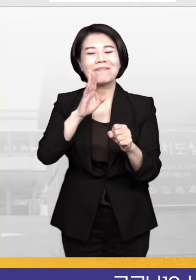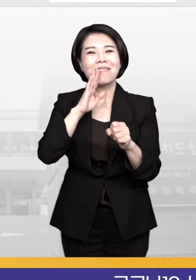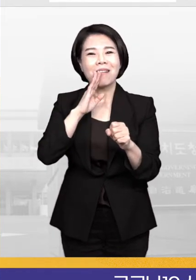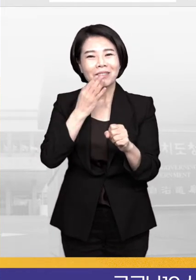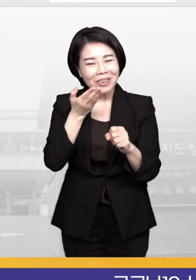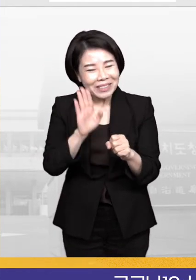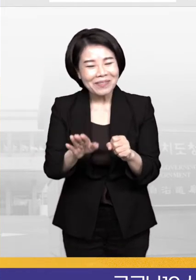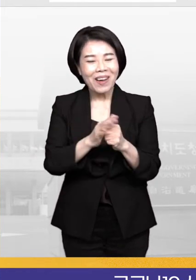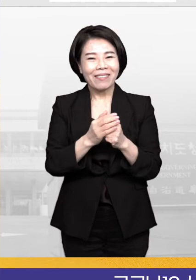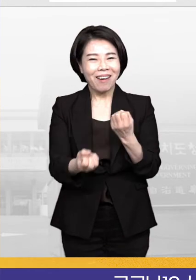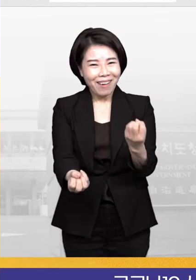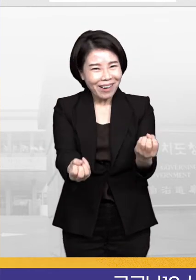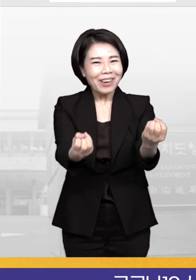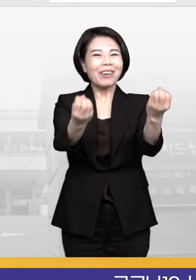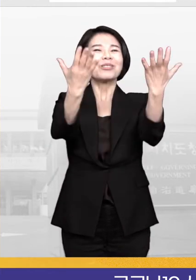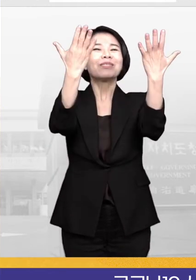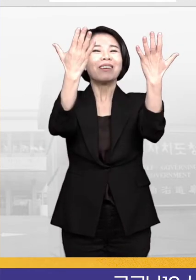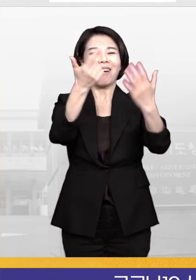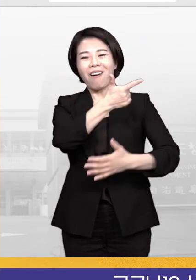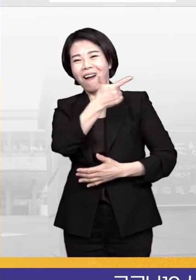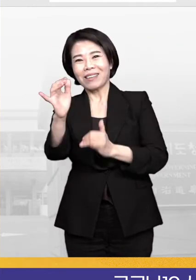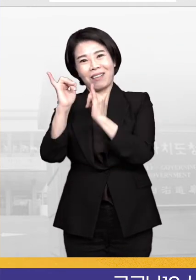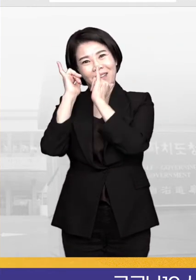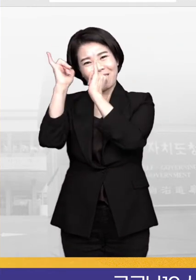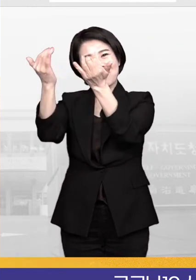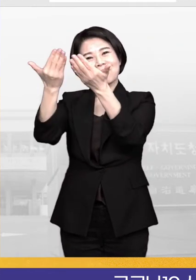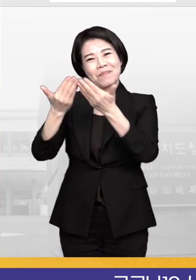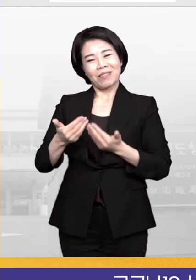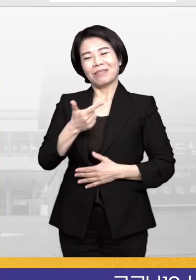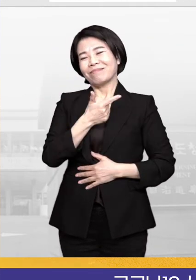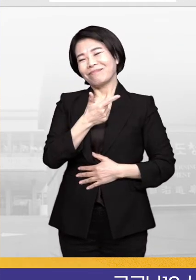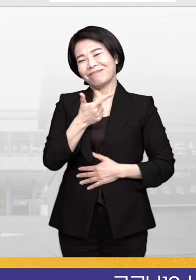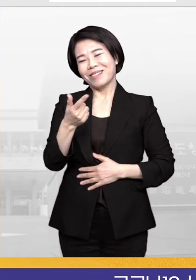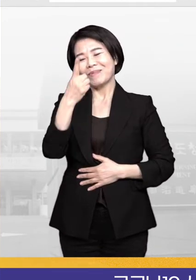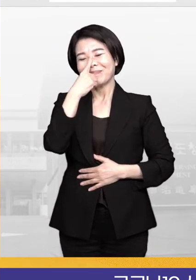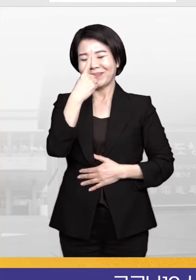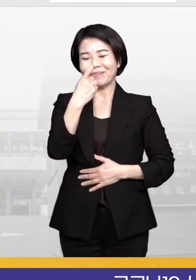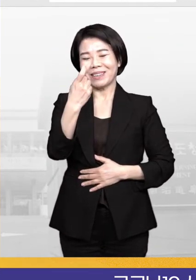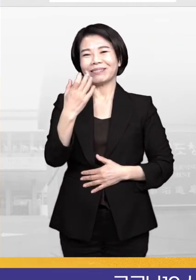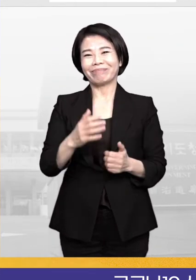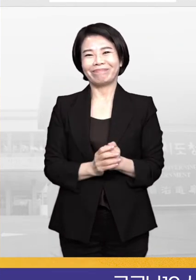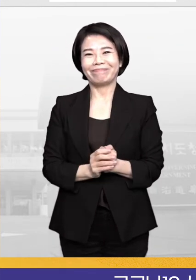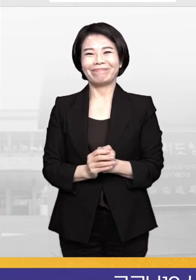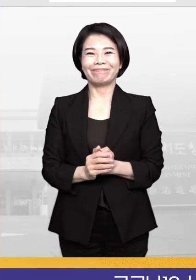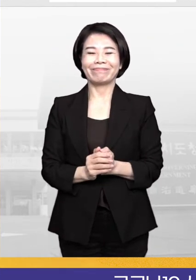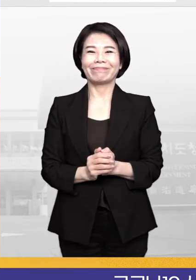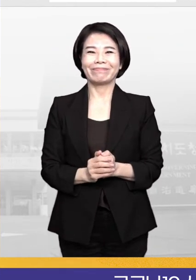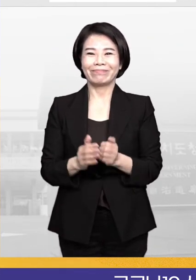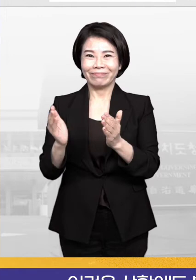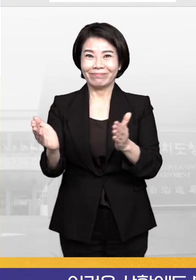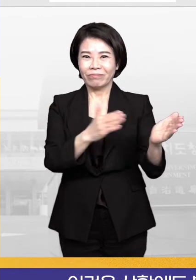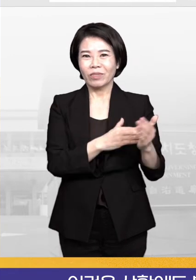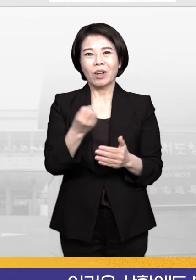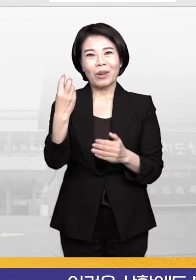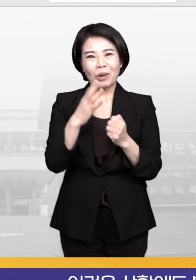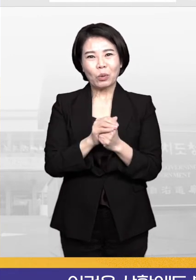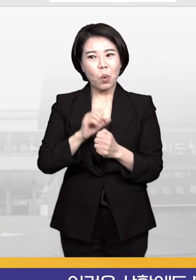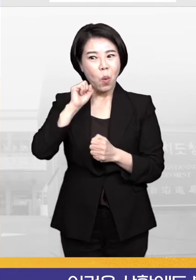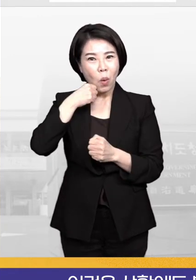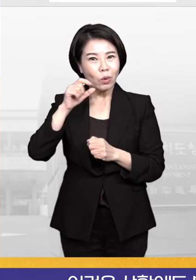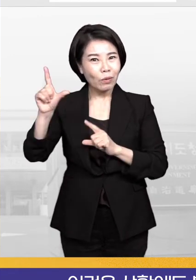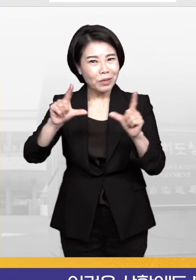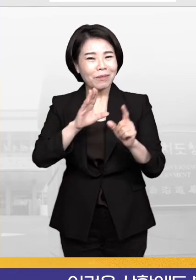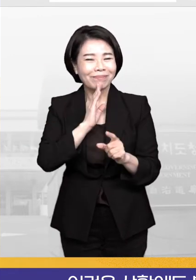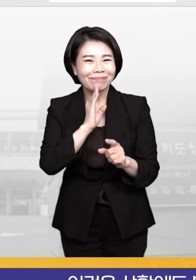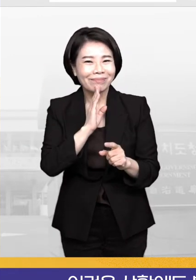축제를 하고 대상을 받은 게 정말 멋있는 것 같다고 생각해요. 그런 어려운